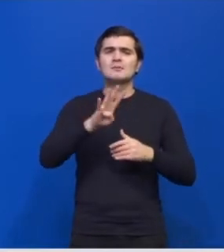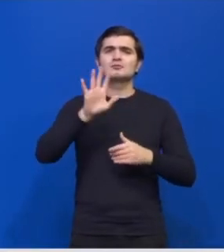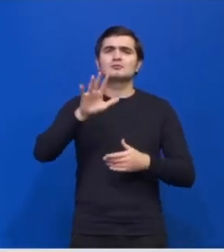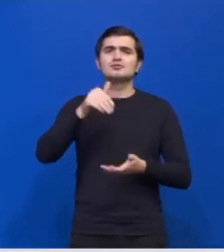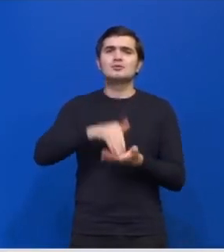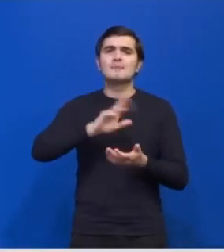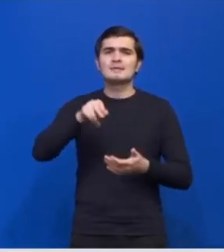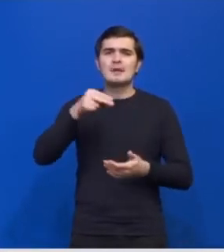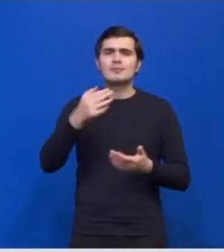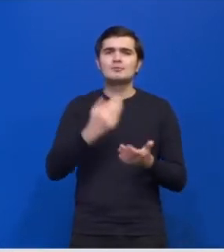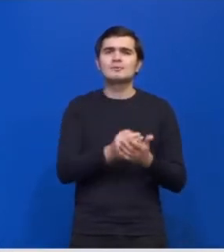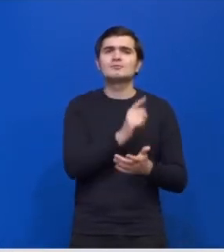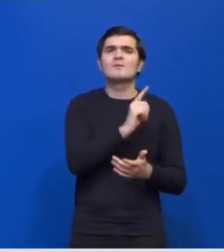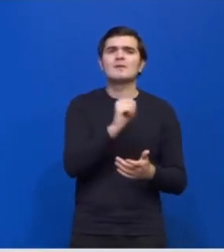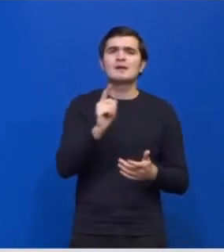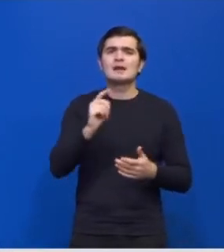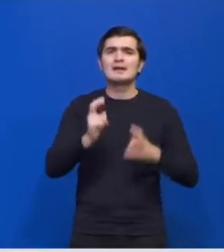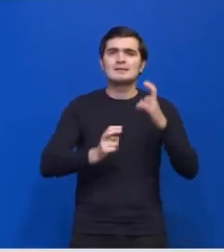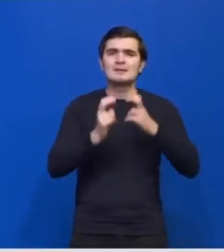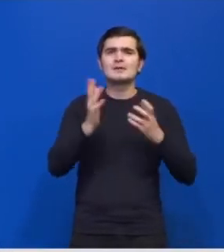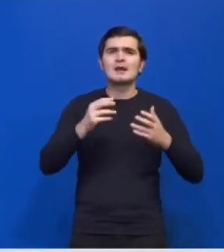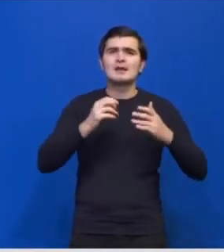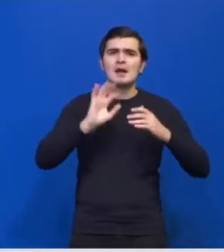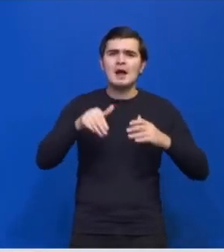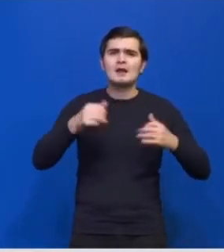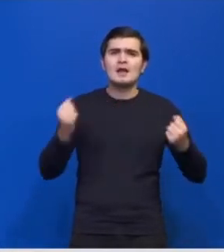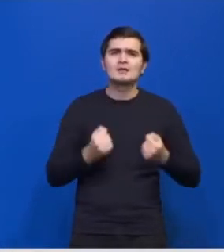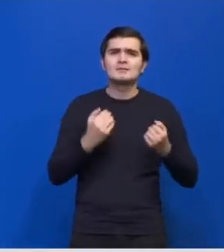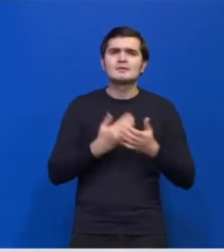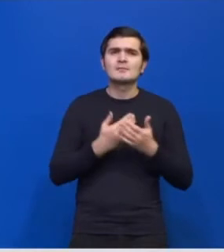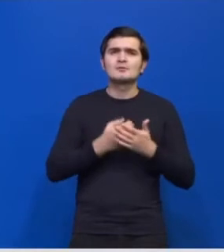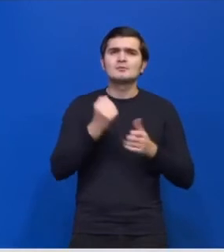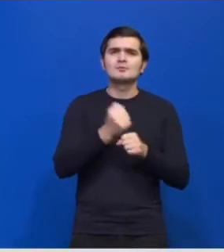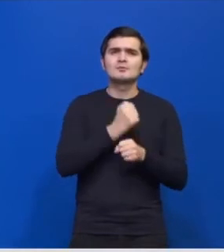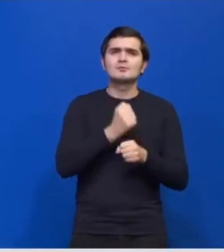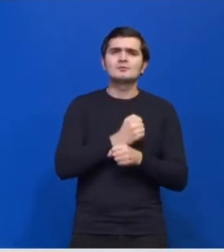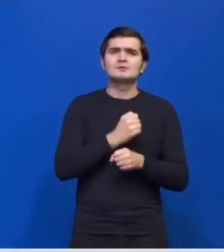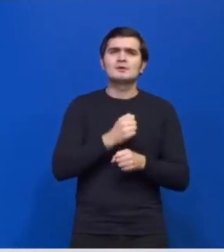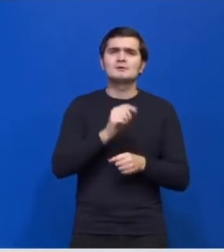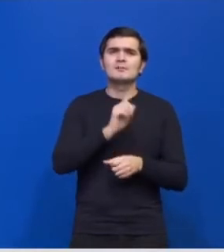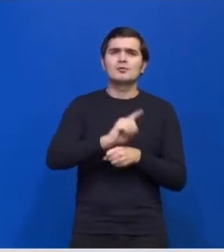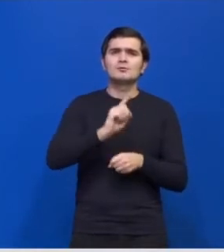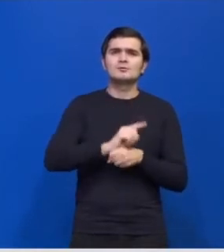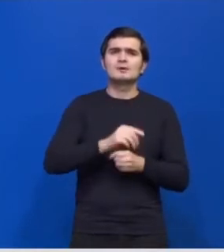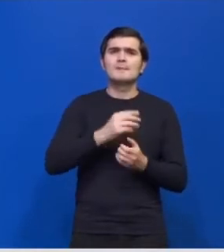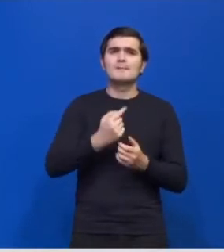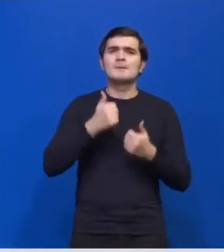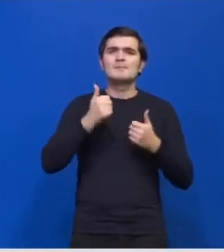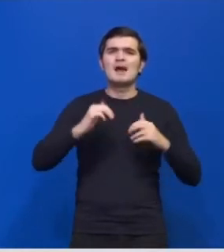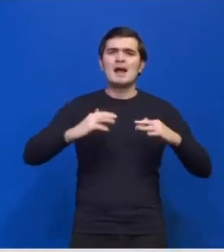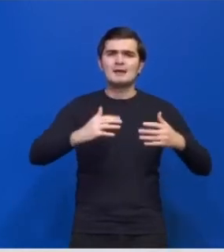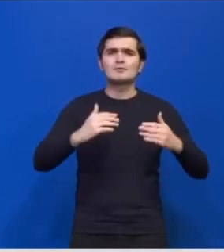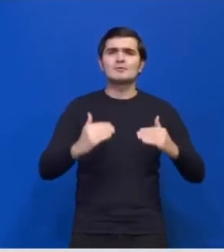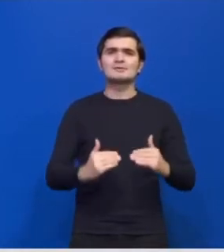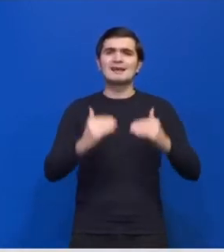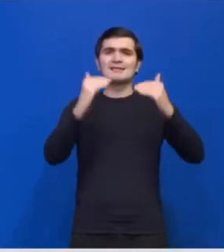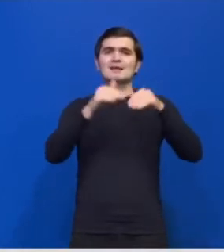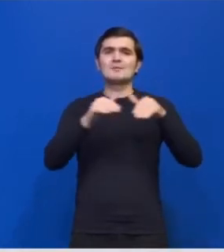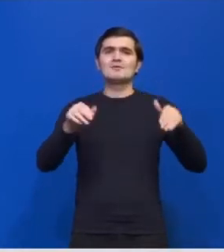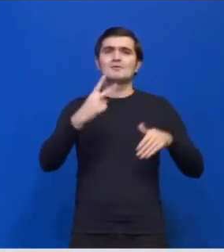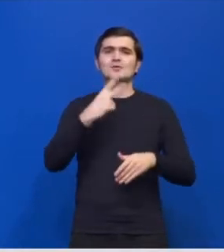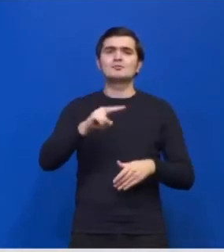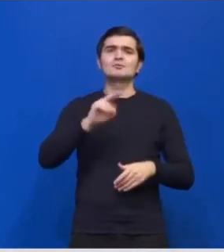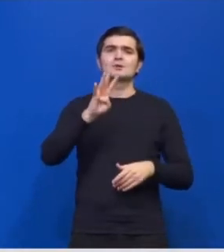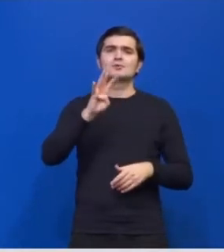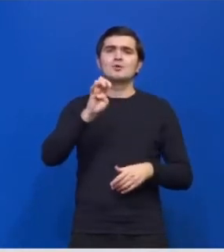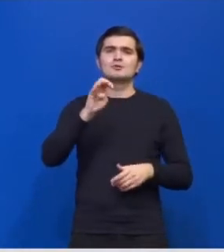Pentru fiecare întreprinere care îți deși fășoară activitatea în domeniul producției primarie de produse agricole, plafonul a fost ridicat la 290 de mii